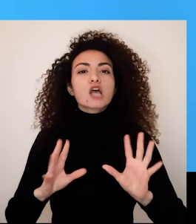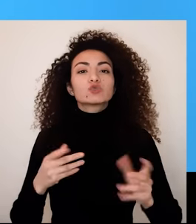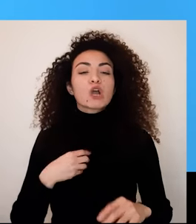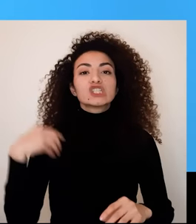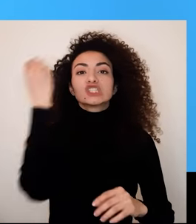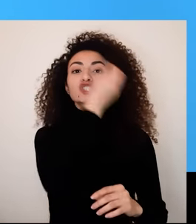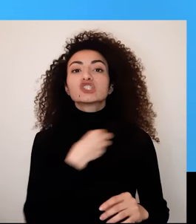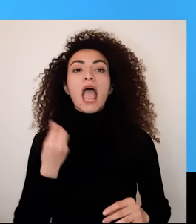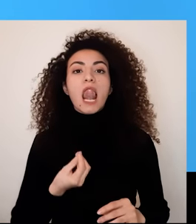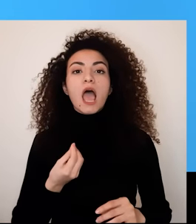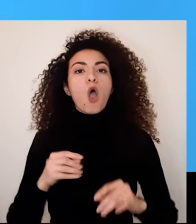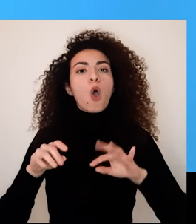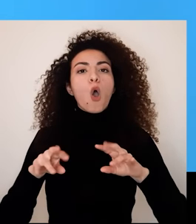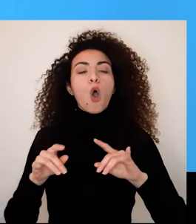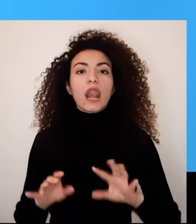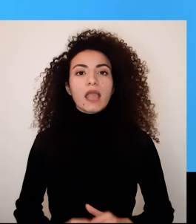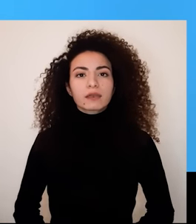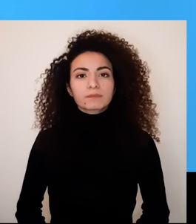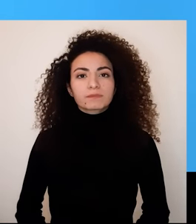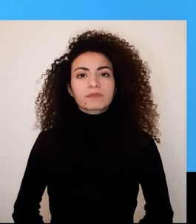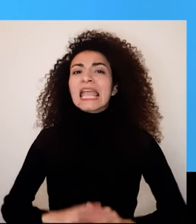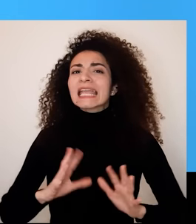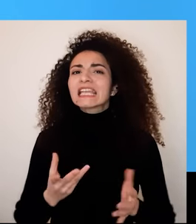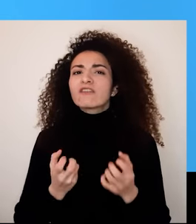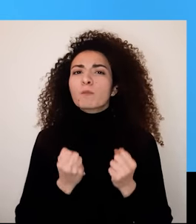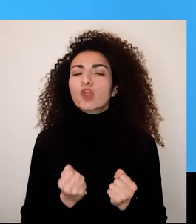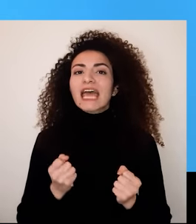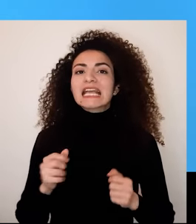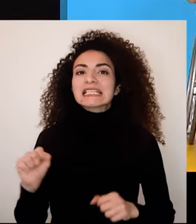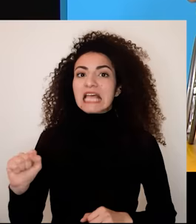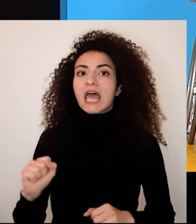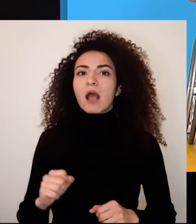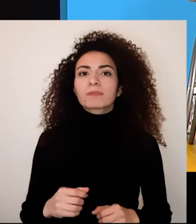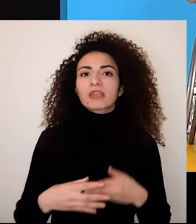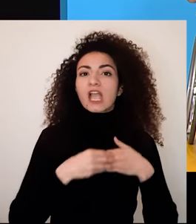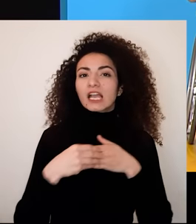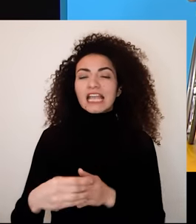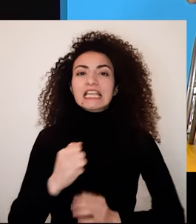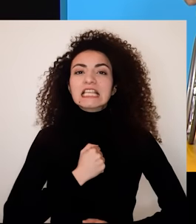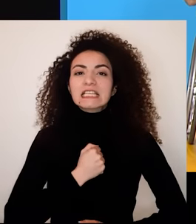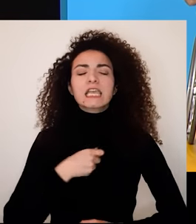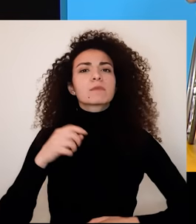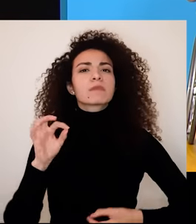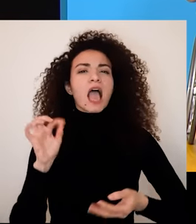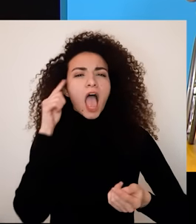ولتصميم وتسويق الأوشحة ذات الطابع الشخصي وبيعها أونلاين كيف ممكن ممارسة القيادة الذاتية بوضع